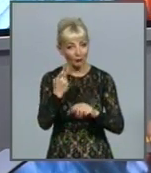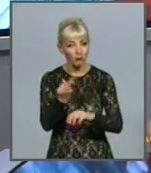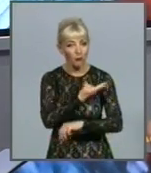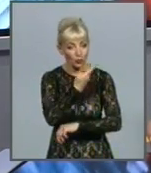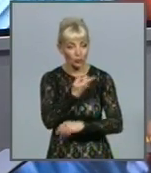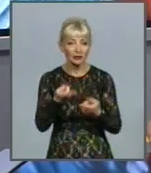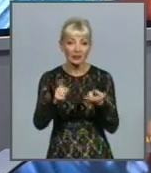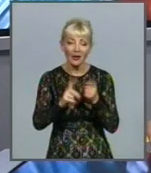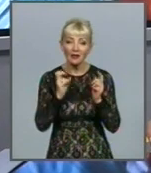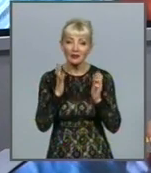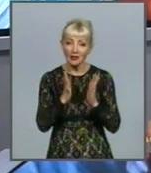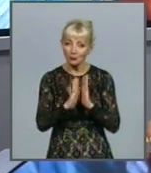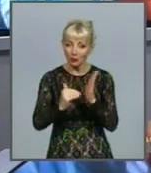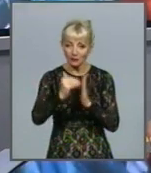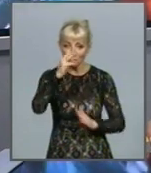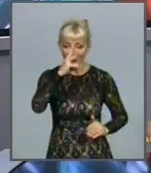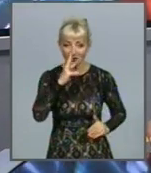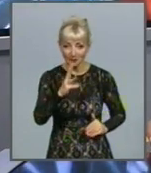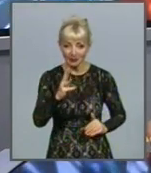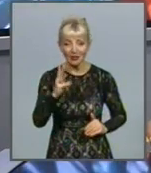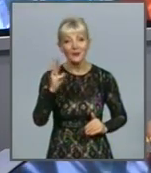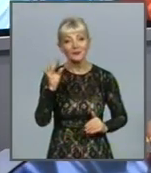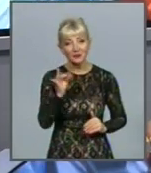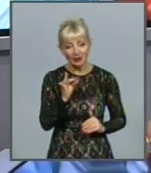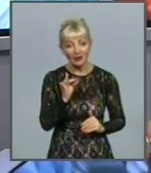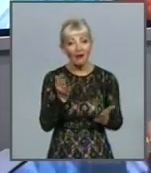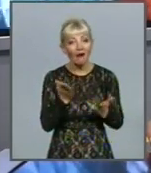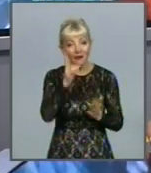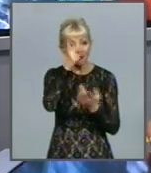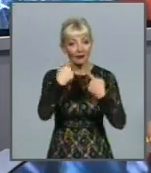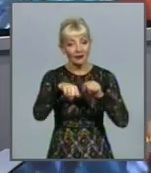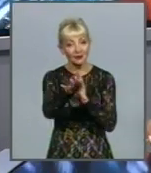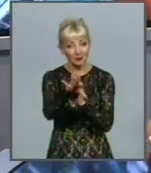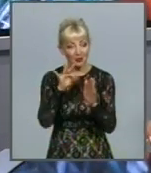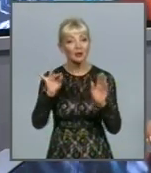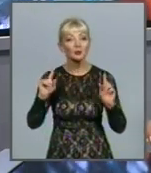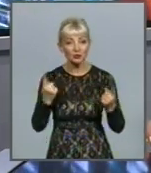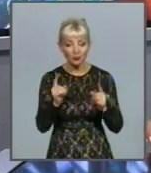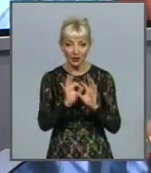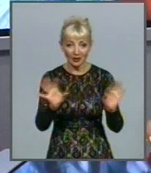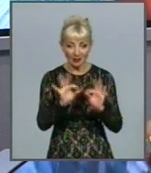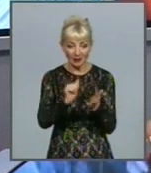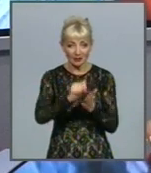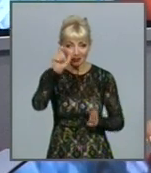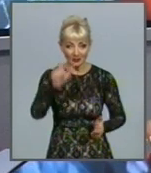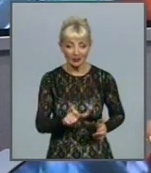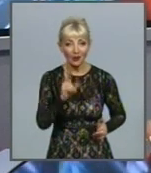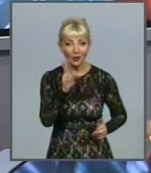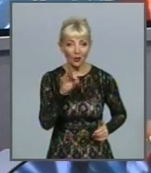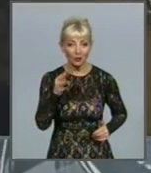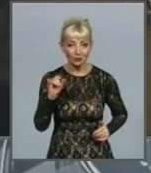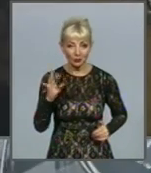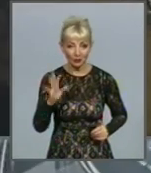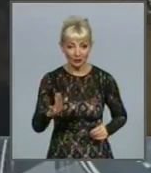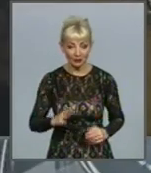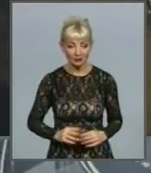це пов'язано не тільки з більш високою заробітною оплатою, про те, які саме країни обирають і чому, розповість наш кореспондент Елля Култунов.